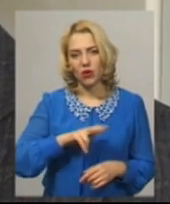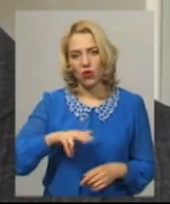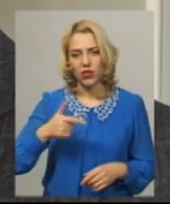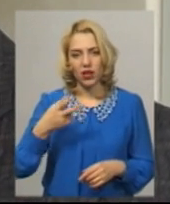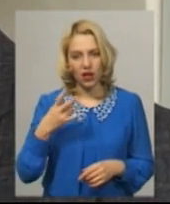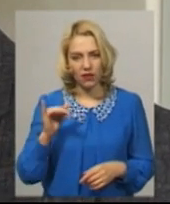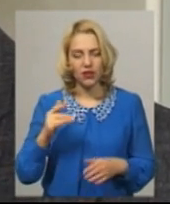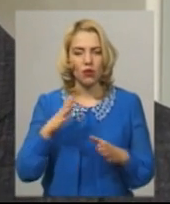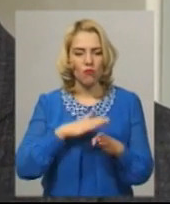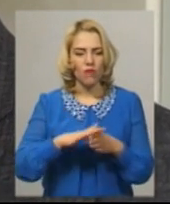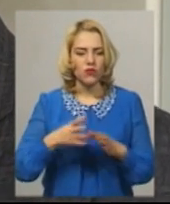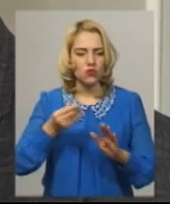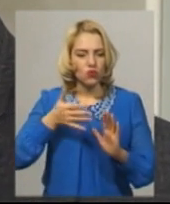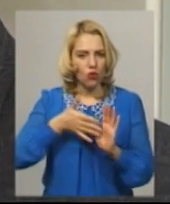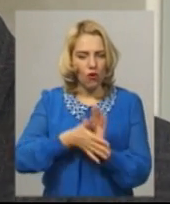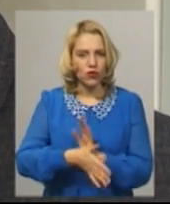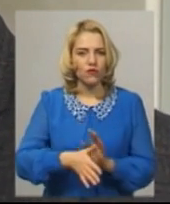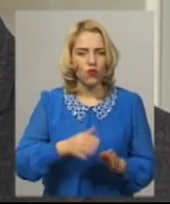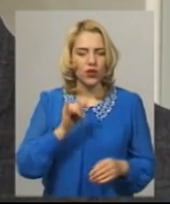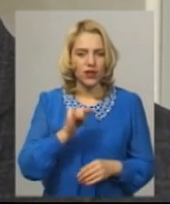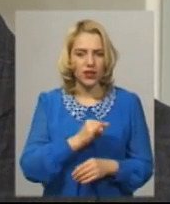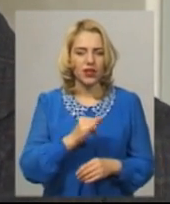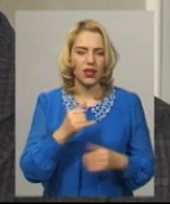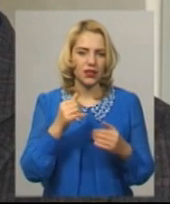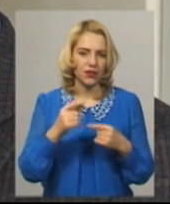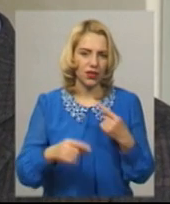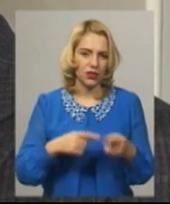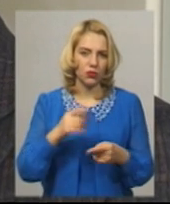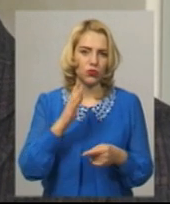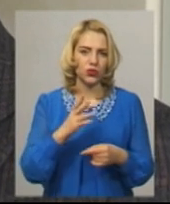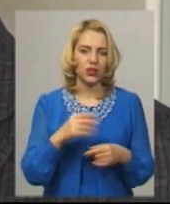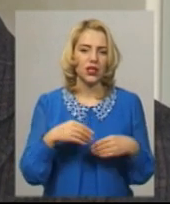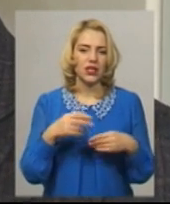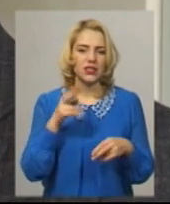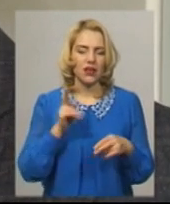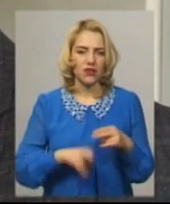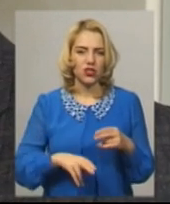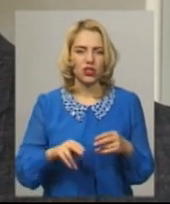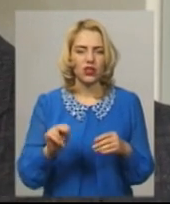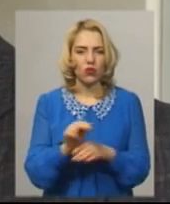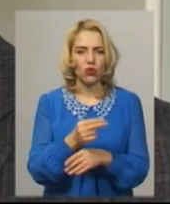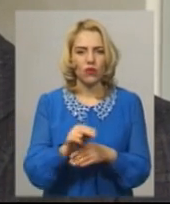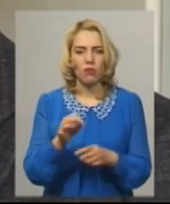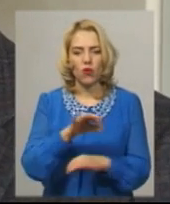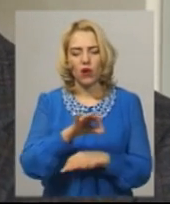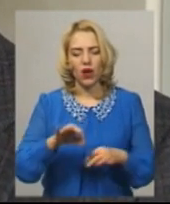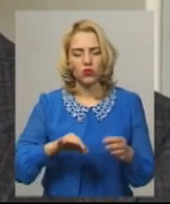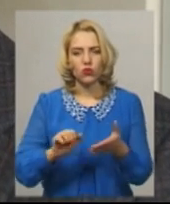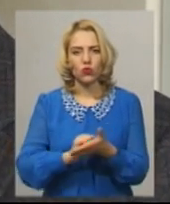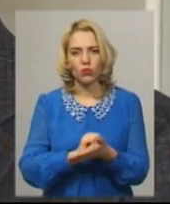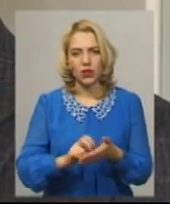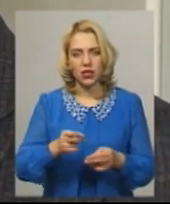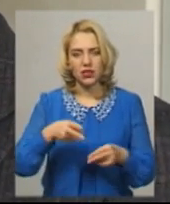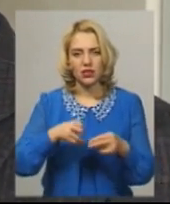мільйонів гривень повністю освоєно, ті, які мали бути освоєні. Другим етапом треба буде завершити коригування проєктної